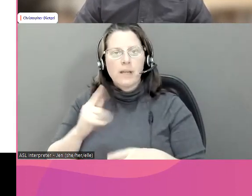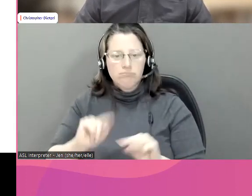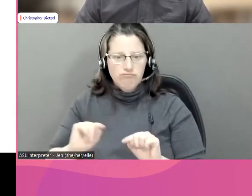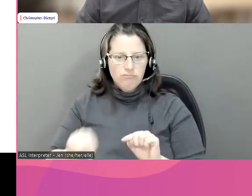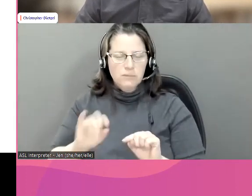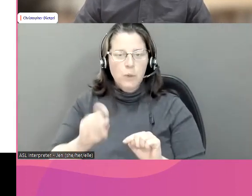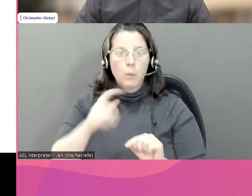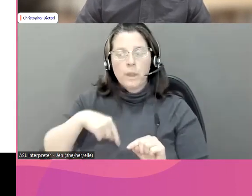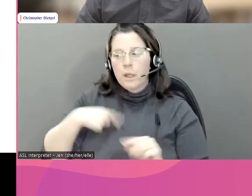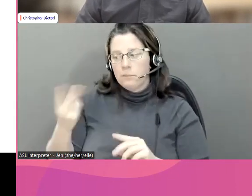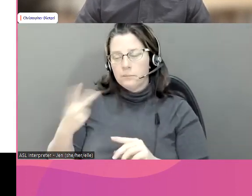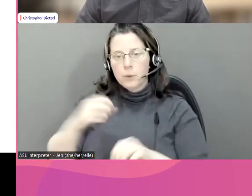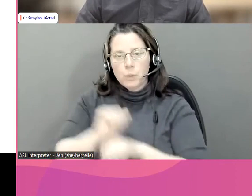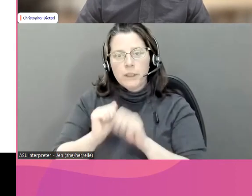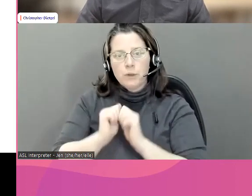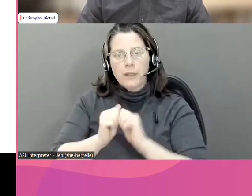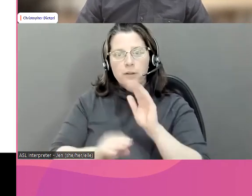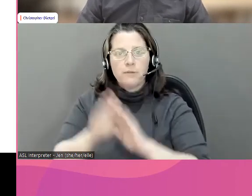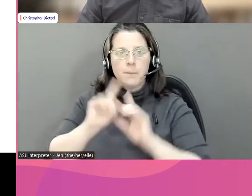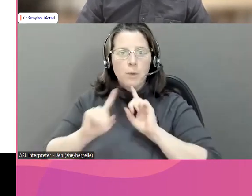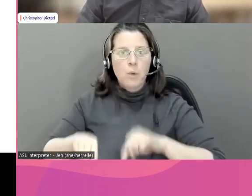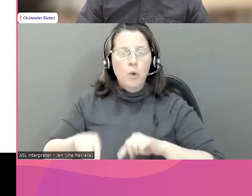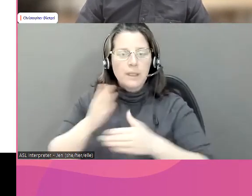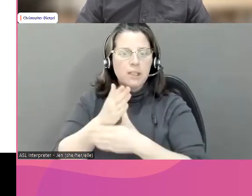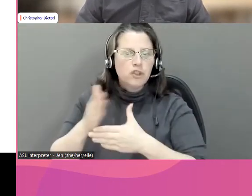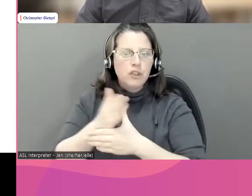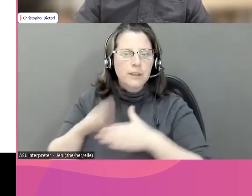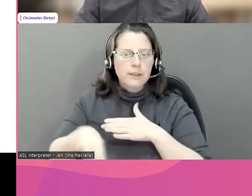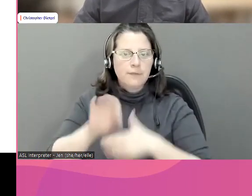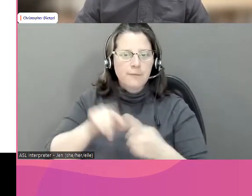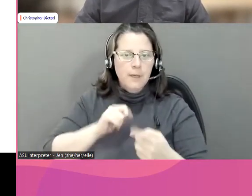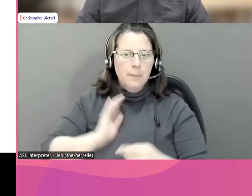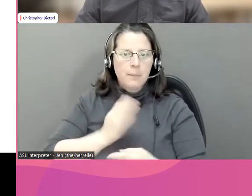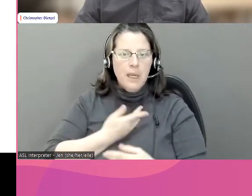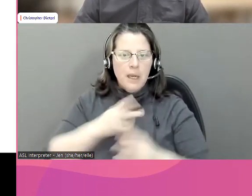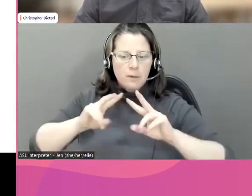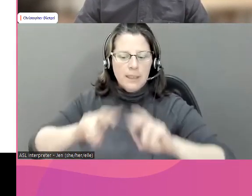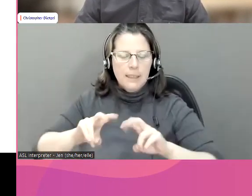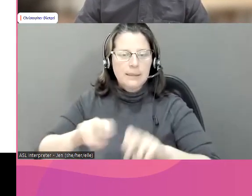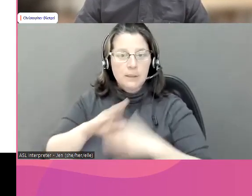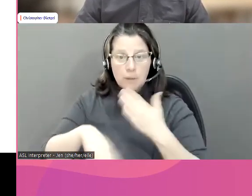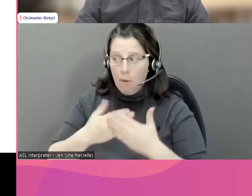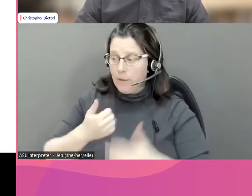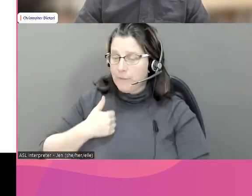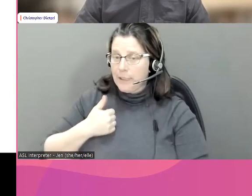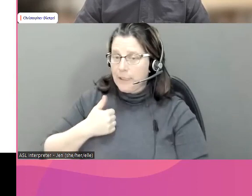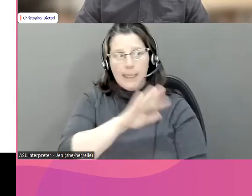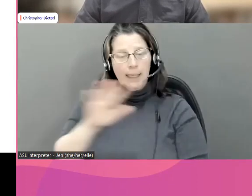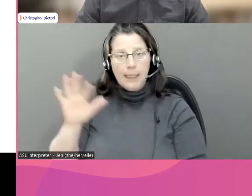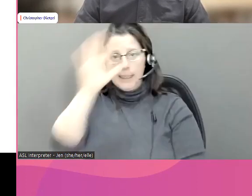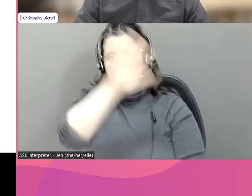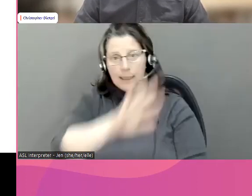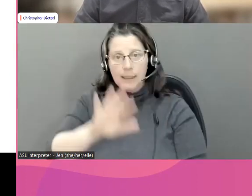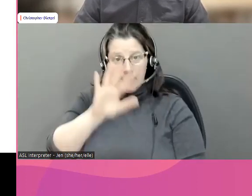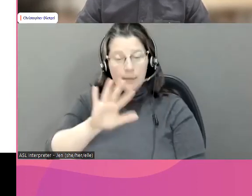travaillons étrône-nous avec eux afin d'élaborer un rapport. Ce rapport va partager nos résultats. Selon l